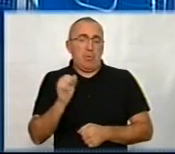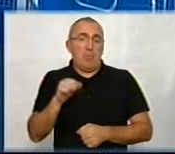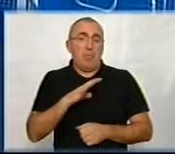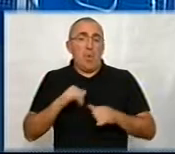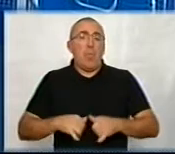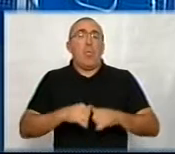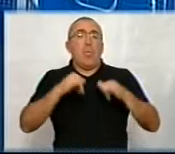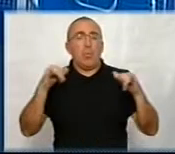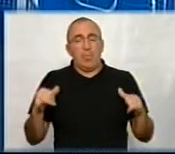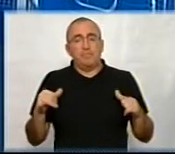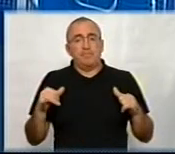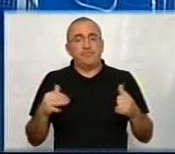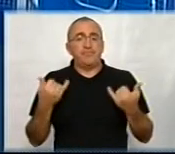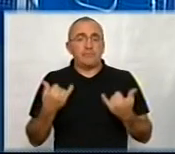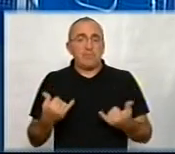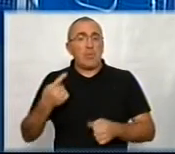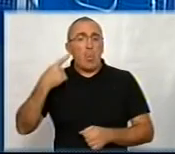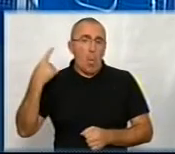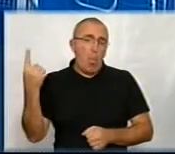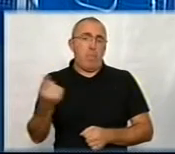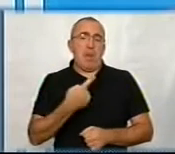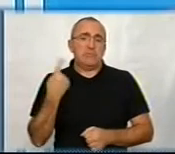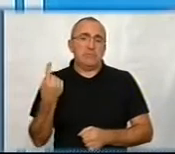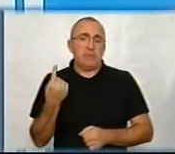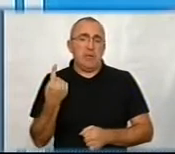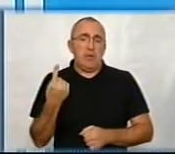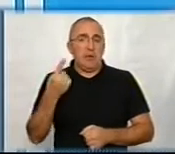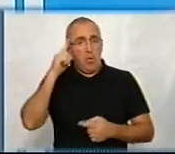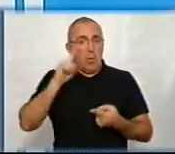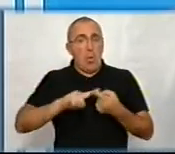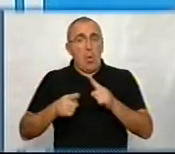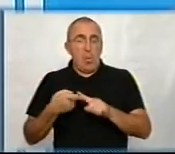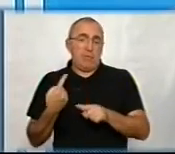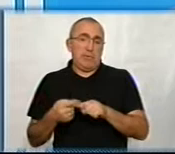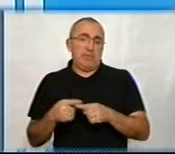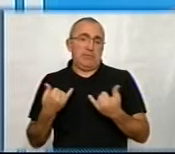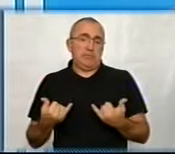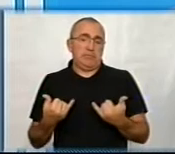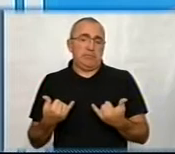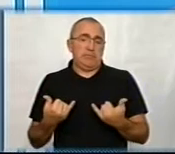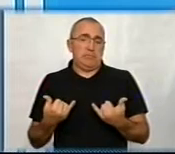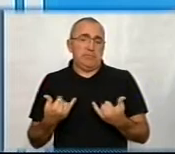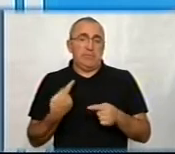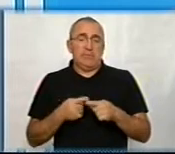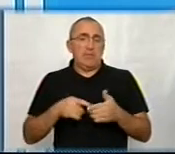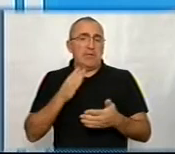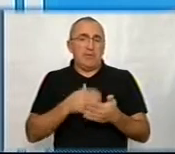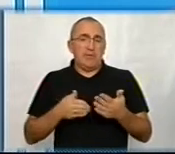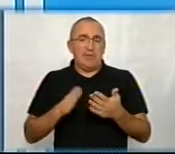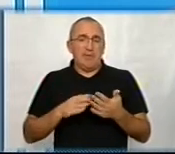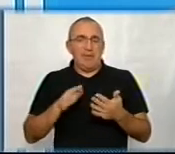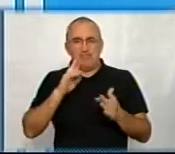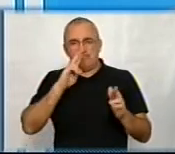укроплення нинішніх областей. Тобто, логіка зараз йде така. Хоча це зовсім викривлена